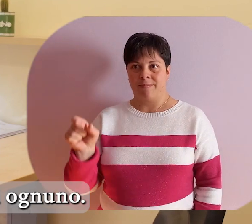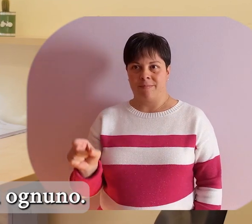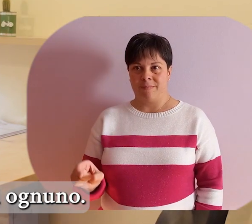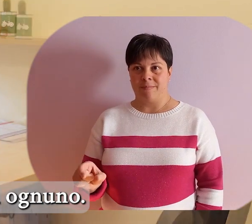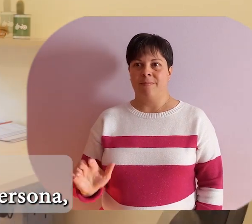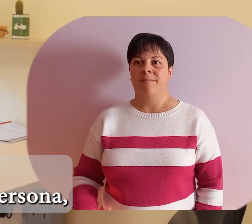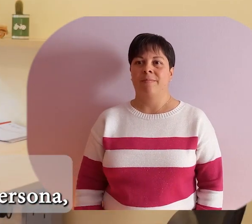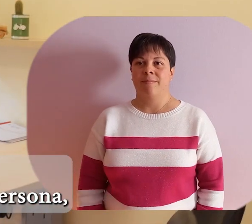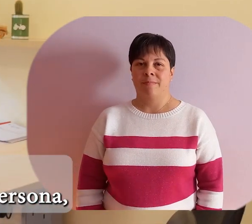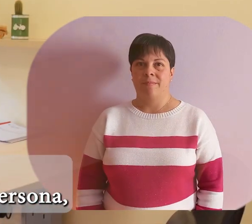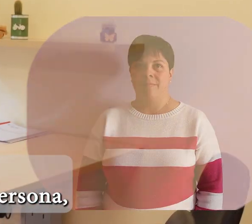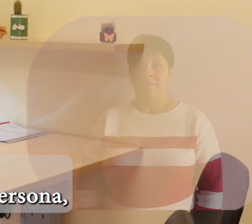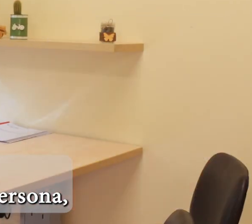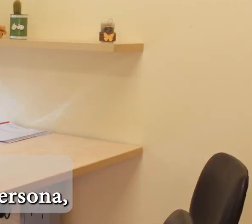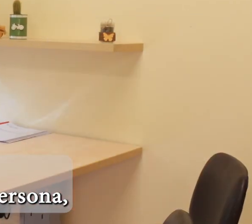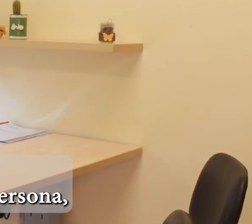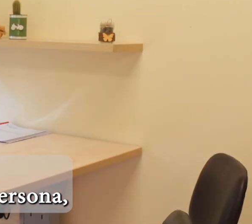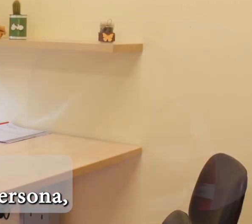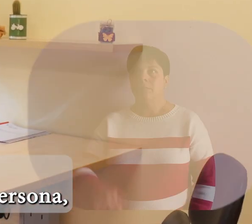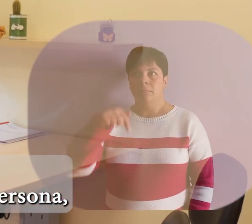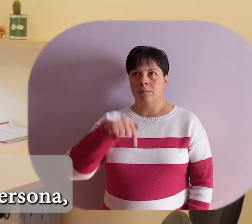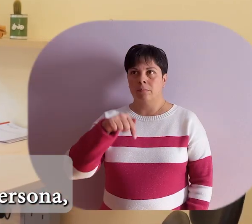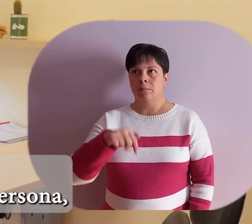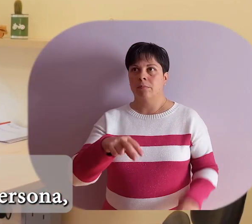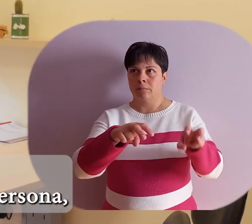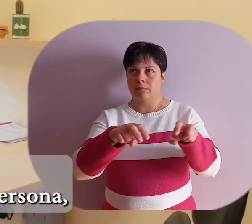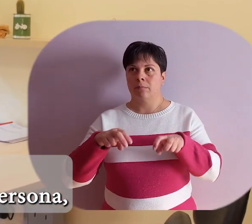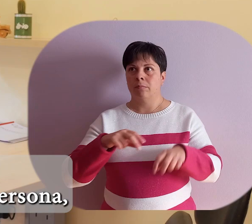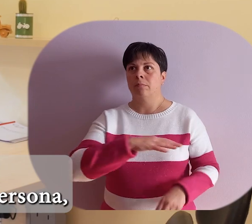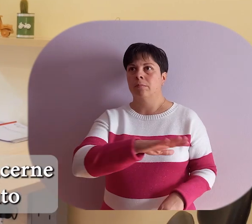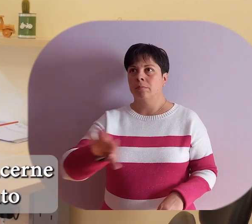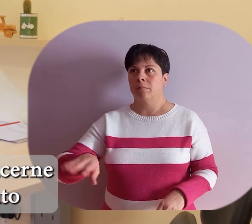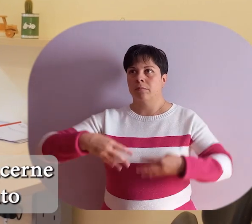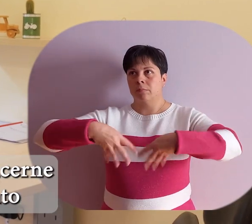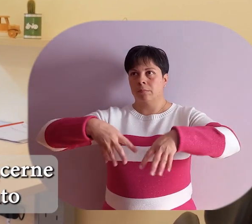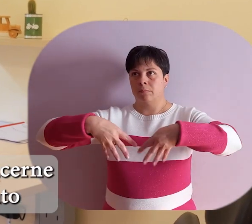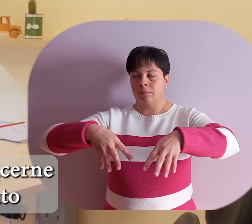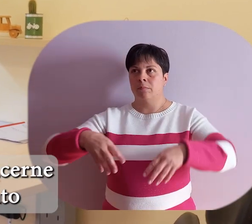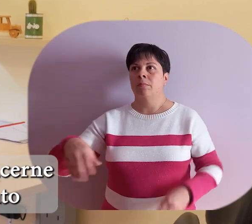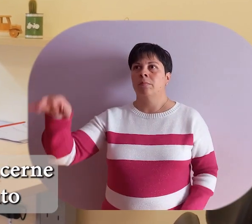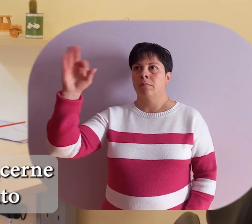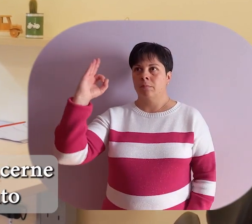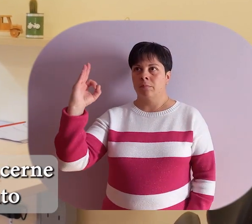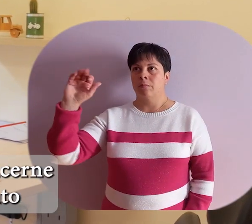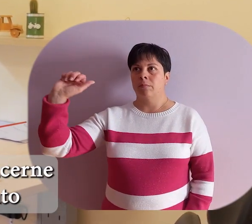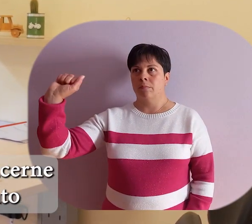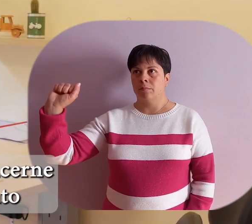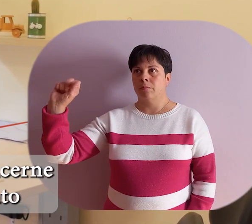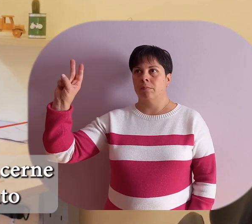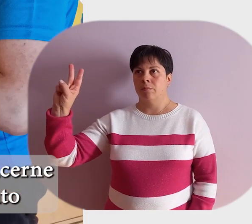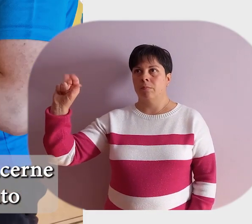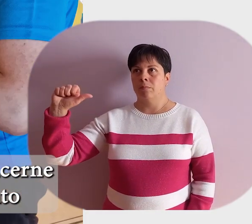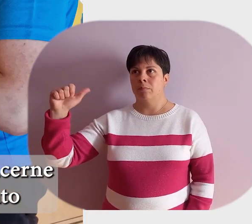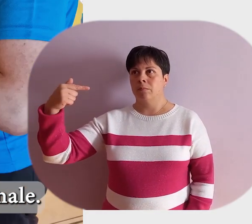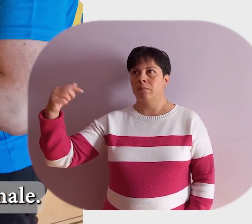ognuno. Altre attività svolte sono le attività di cura alla persona quindi tutto quello che concerne la cura